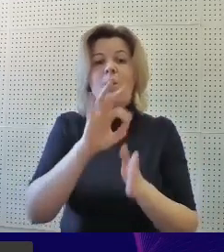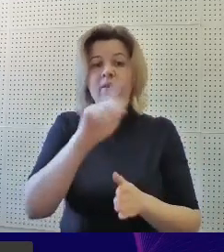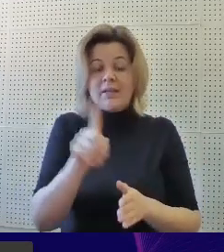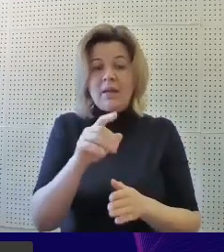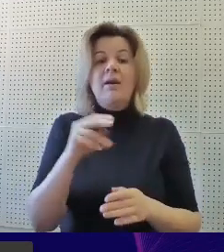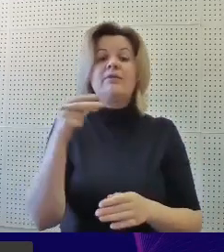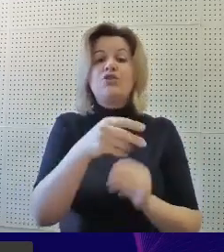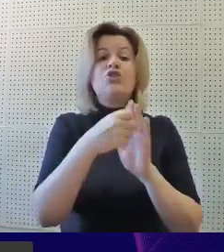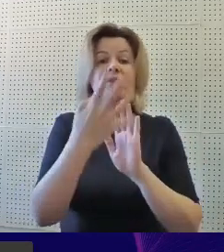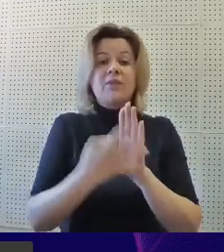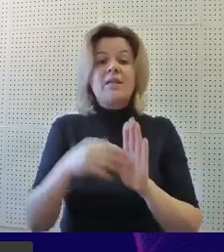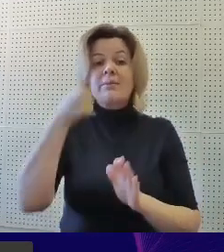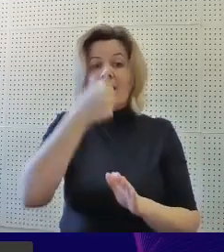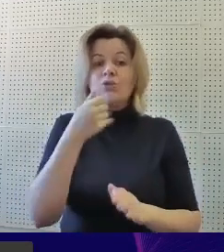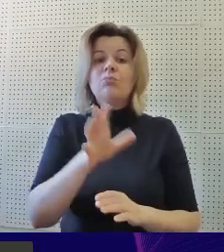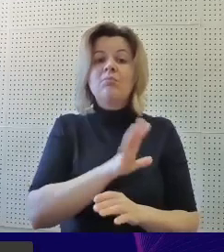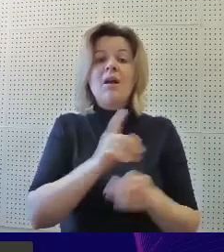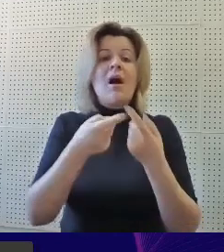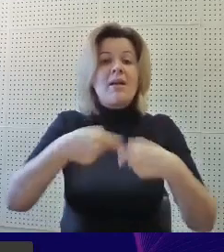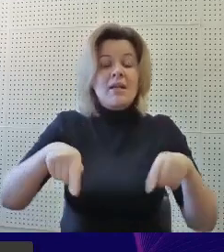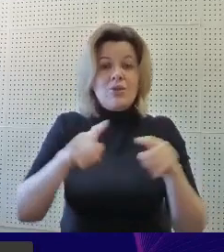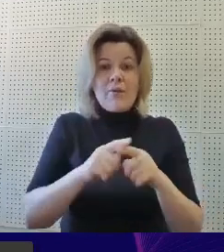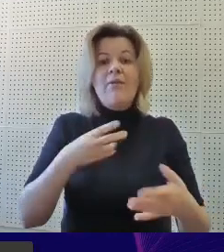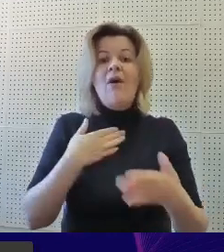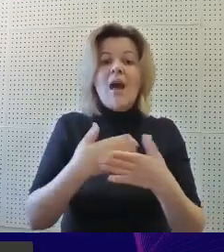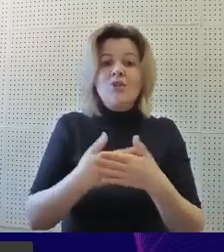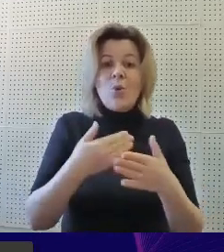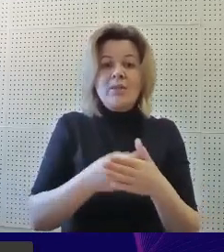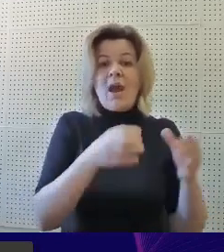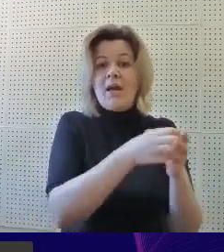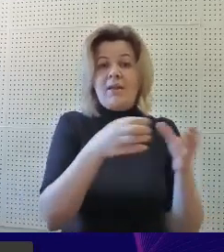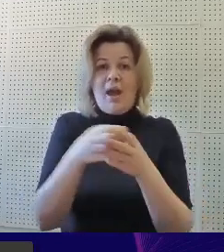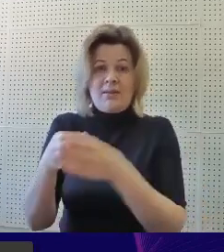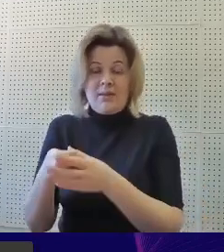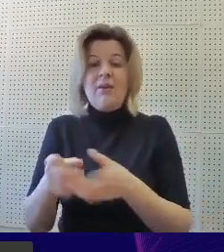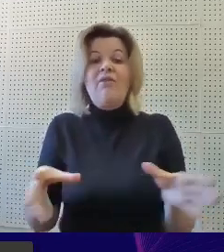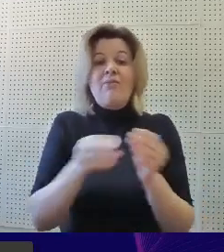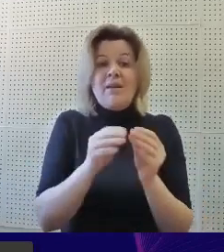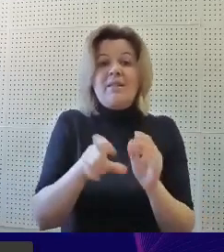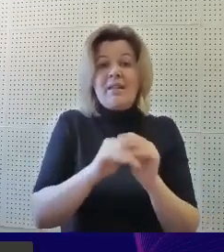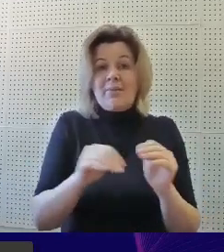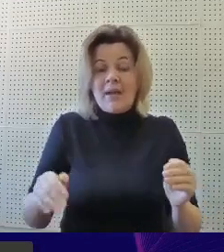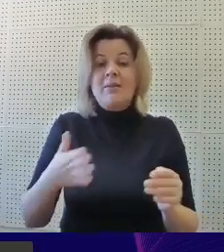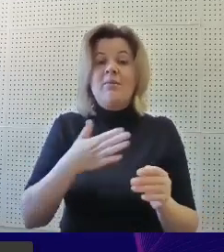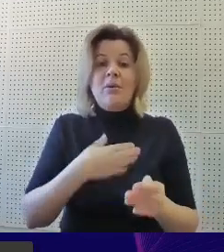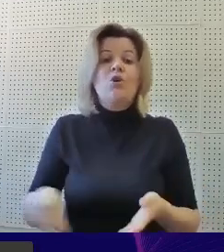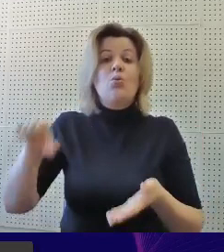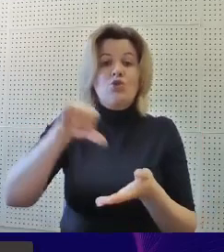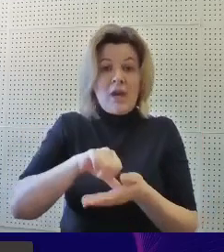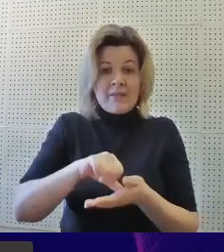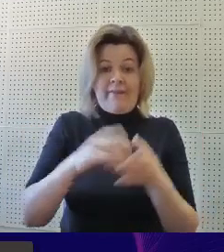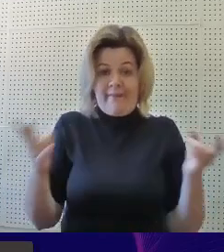ОВЗ, в 2019 году были организованы волонтерские отряды. Вместе с ребятами